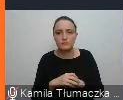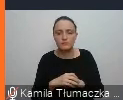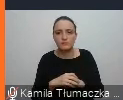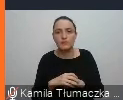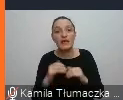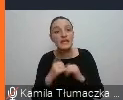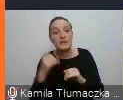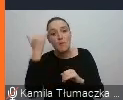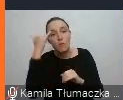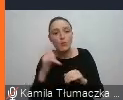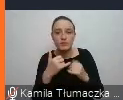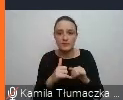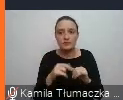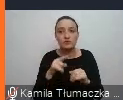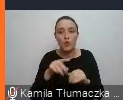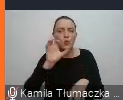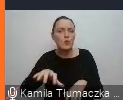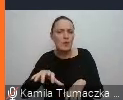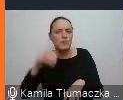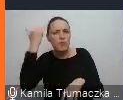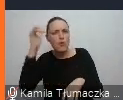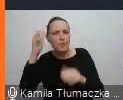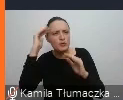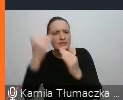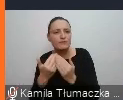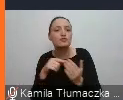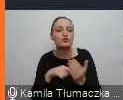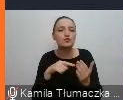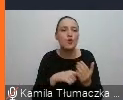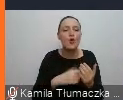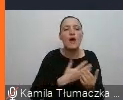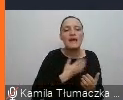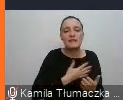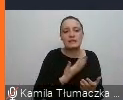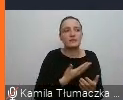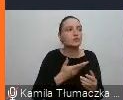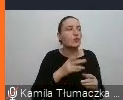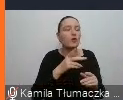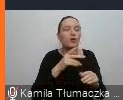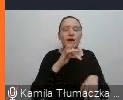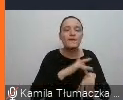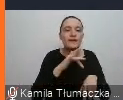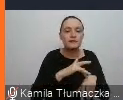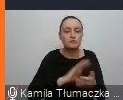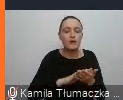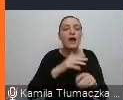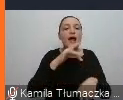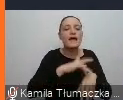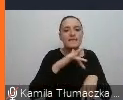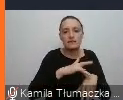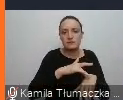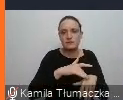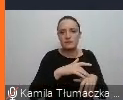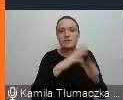Innym błędem poznawczym, bo jest to grupa błędów poznawczych, to co tutaj prezentuję, jest efekt autorytetów, któremu też